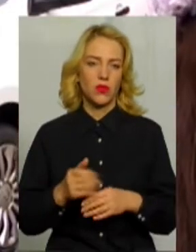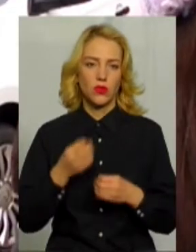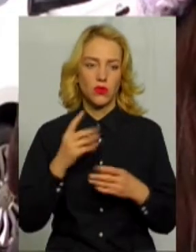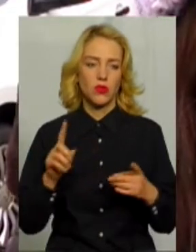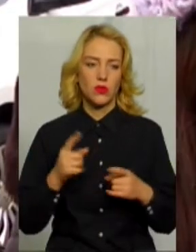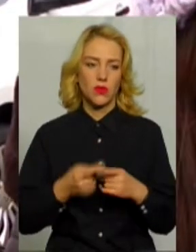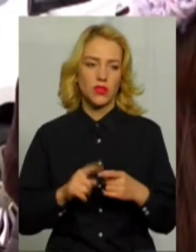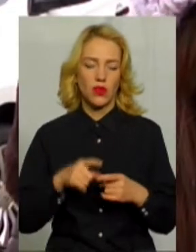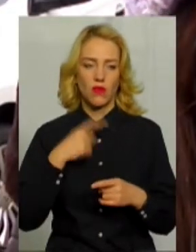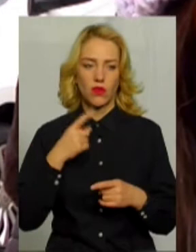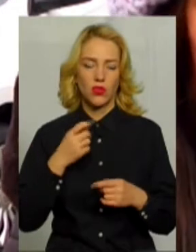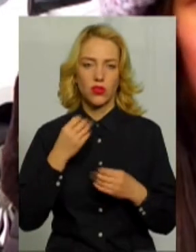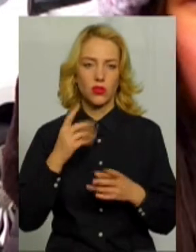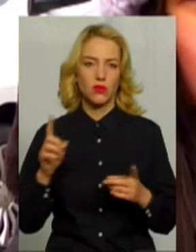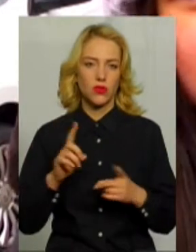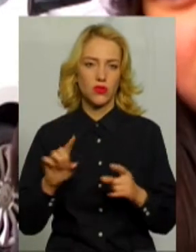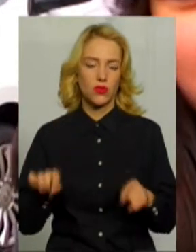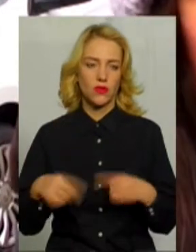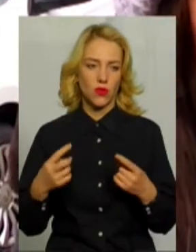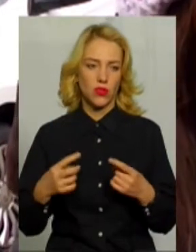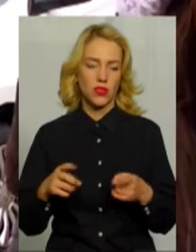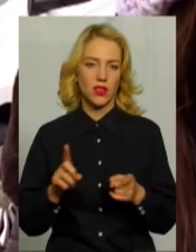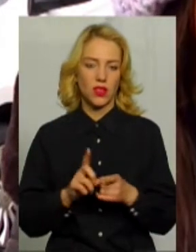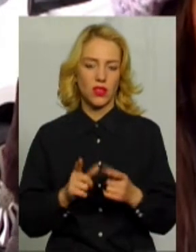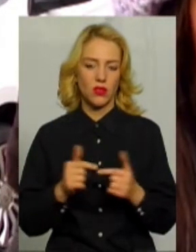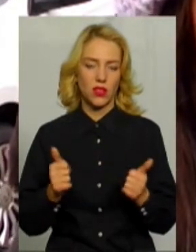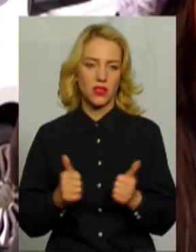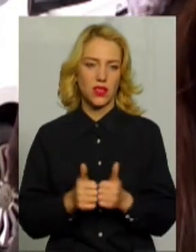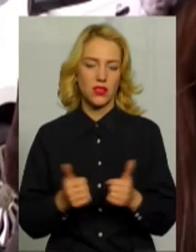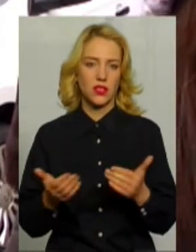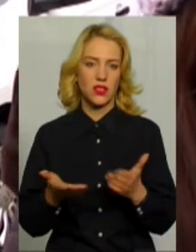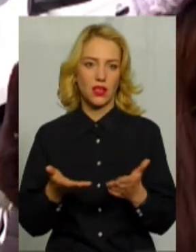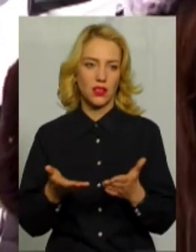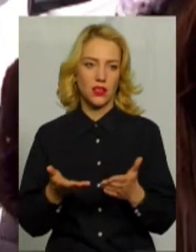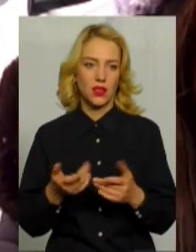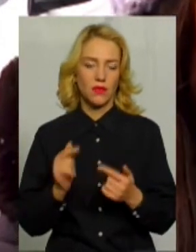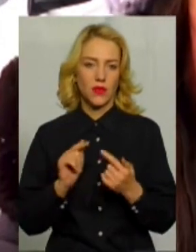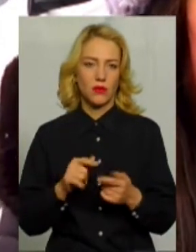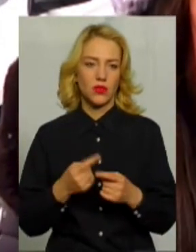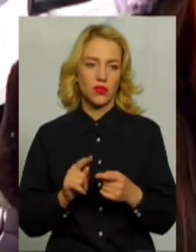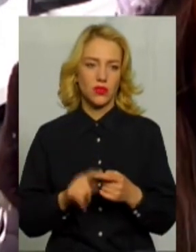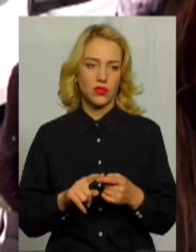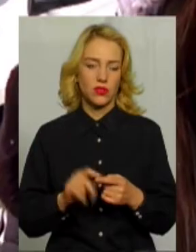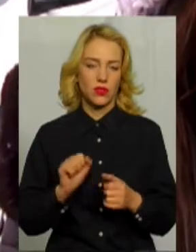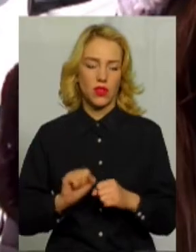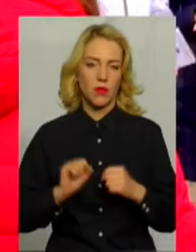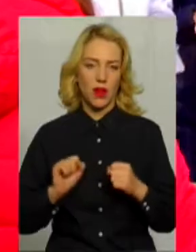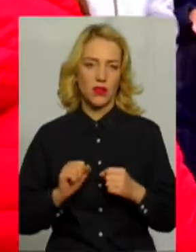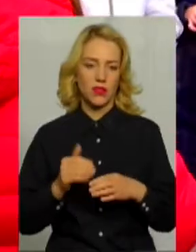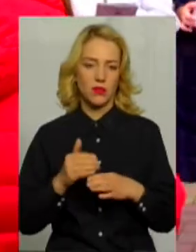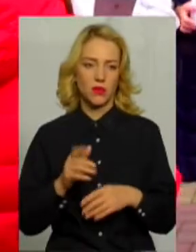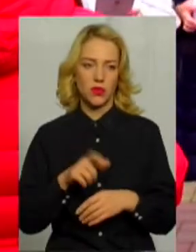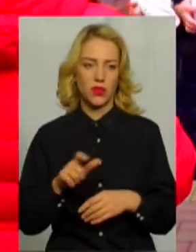говорять. дуже добре, що створюються певні такі організації, які проти цього намагаються допомогти людям.